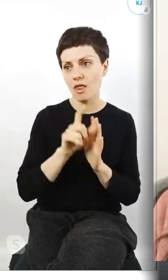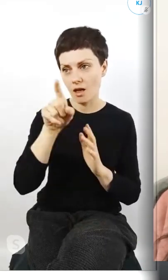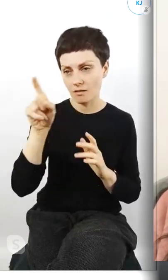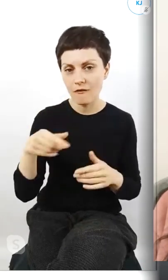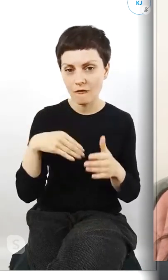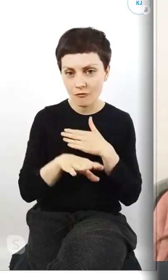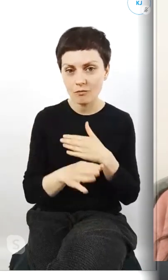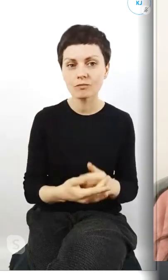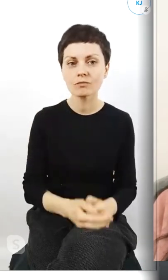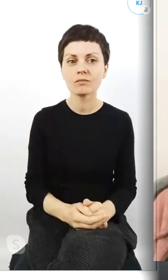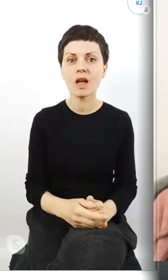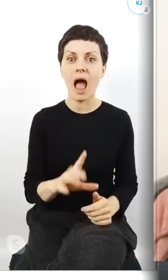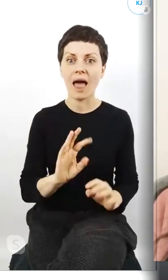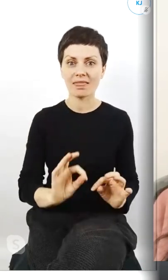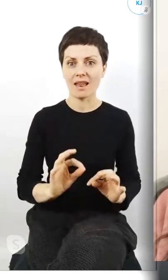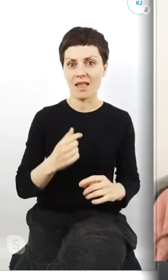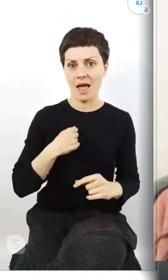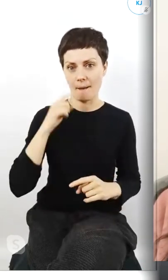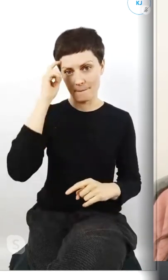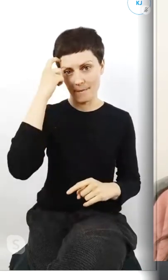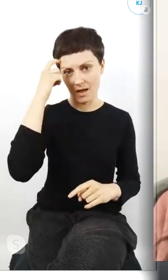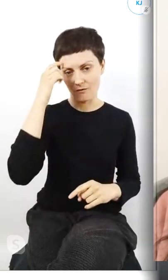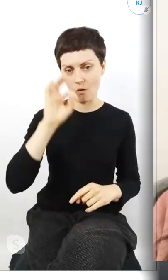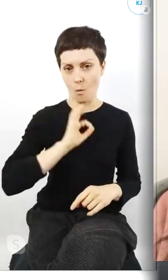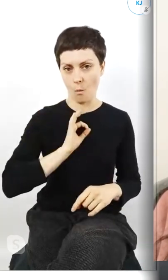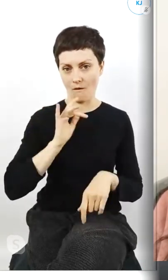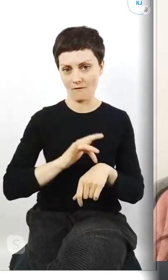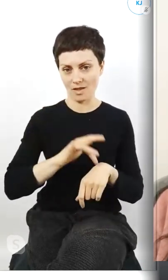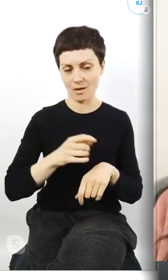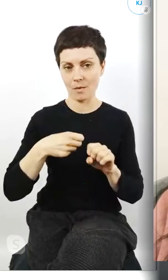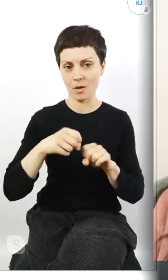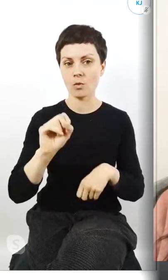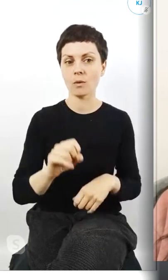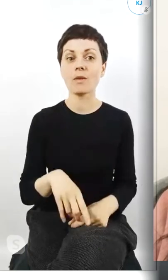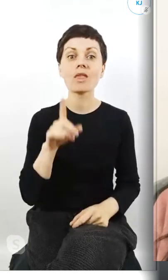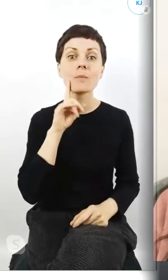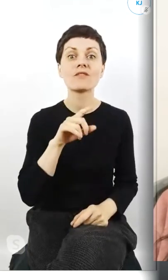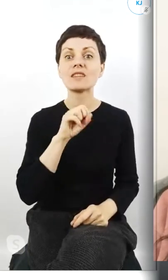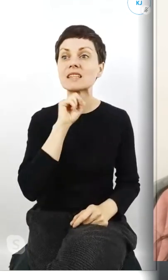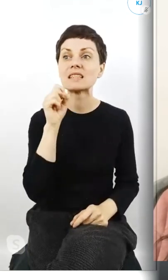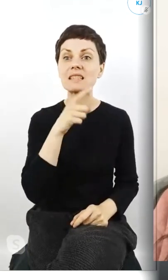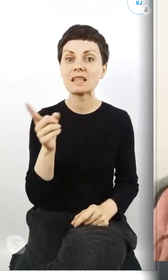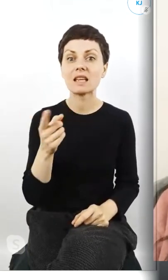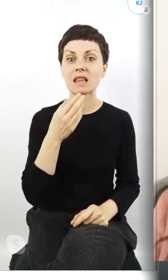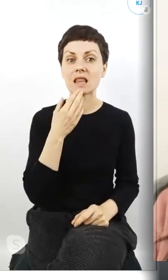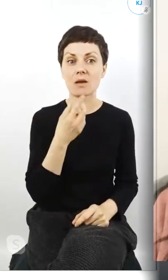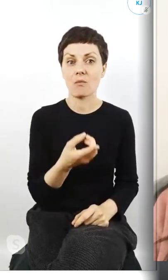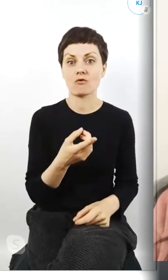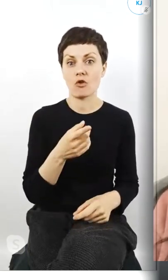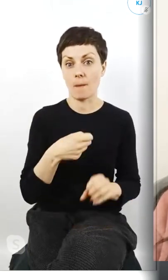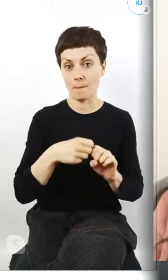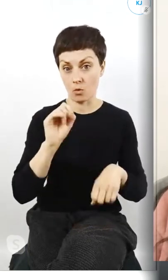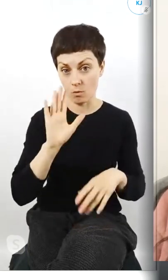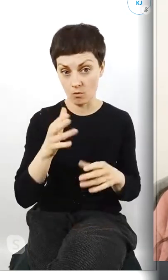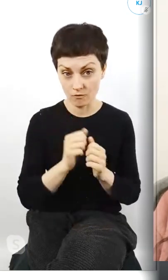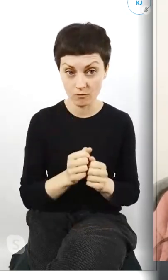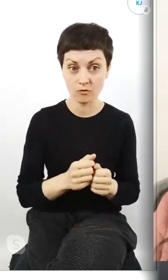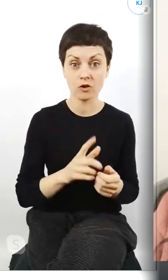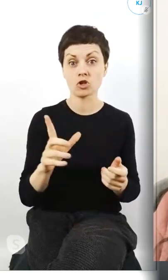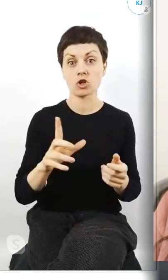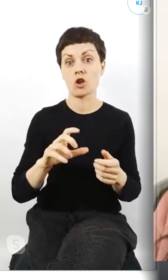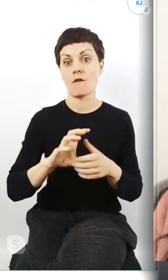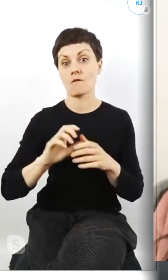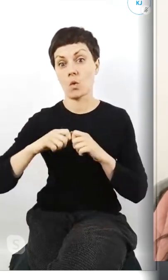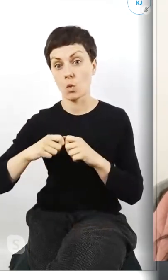No i to raczej ja się martwię o swoje wyniki matury, no bo nikt jeszcze nie powiedział, czy my wrócimy w wrześniu, czy my wrócimy w grudniu przyszłego